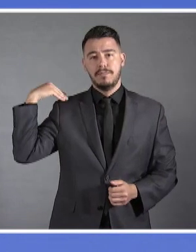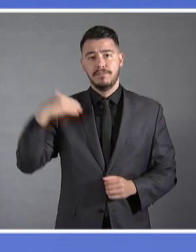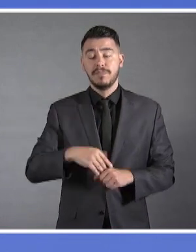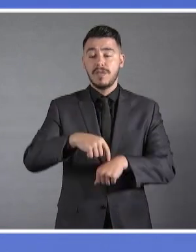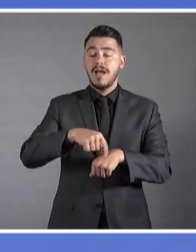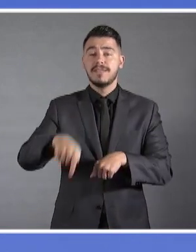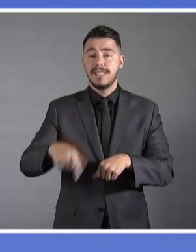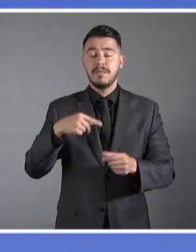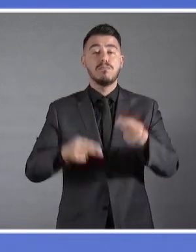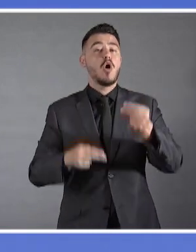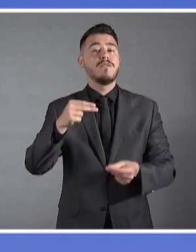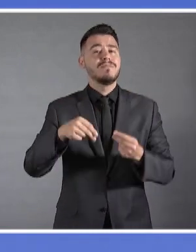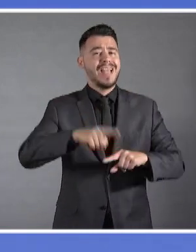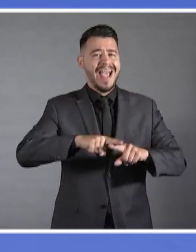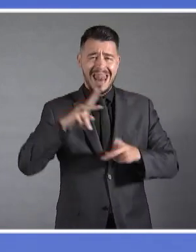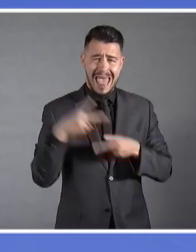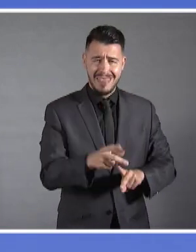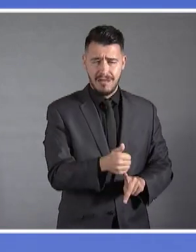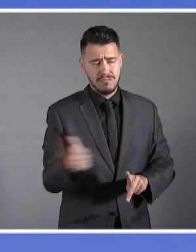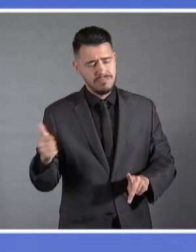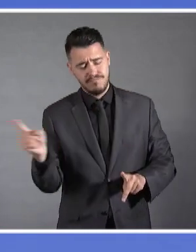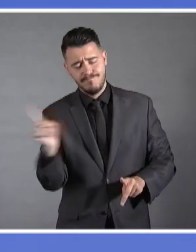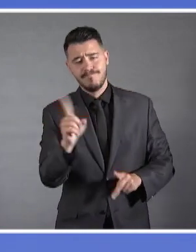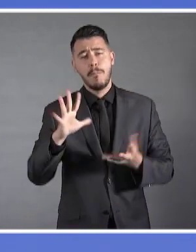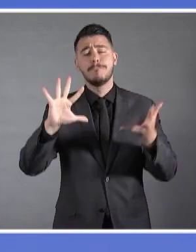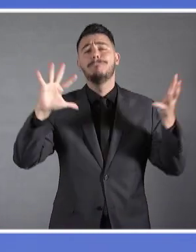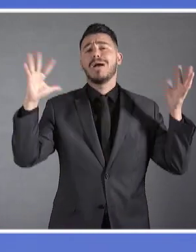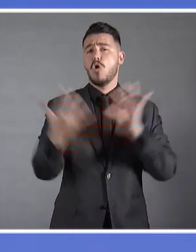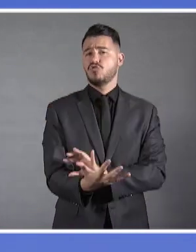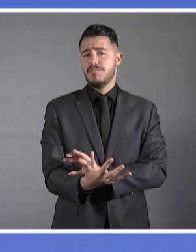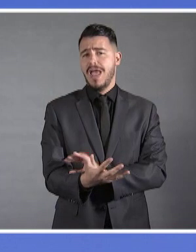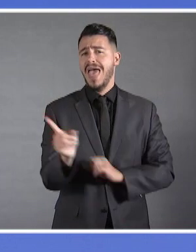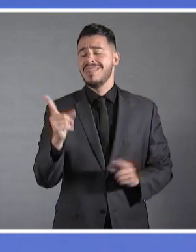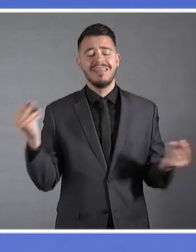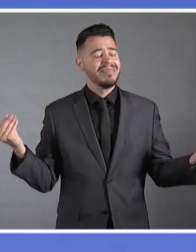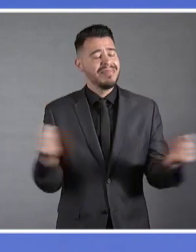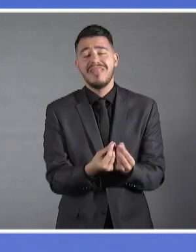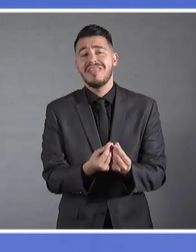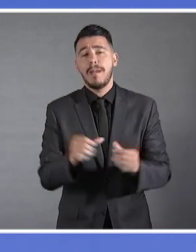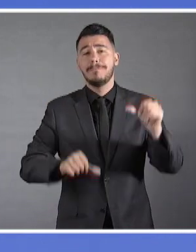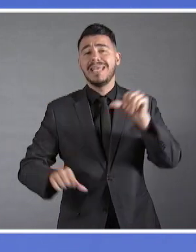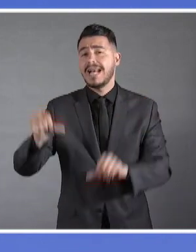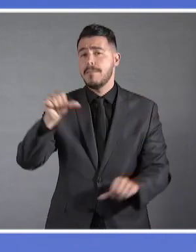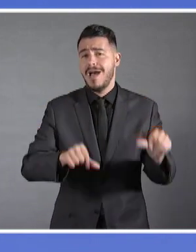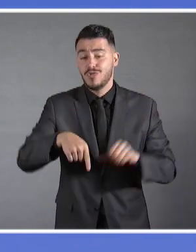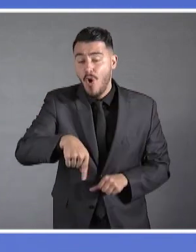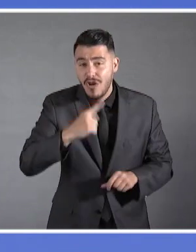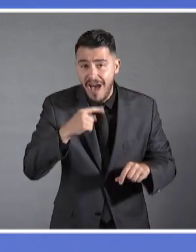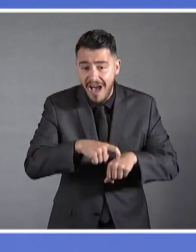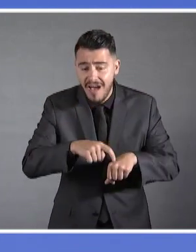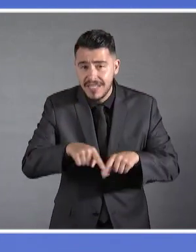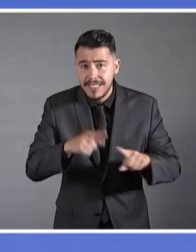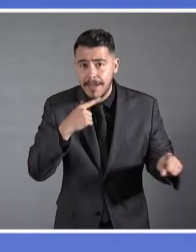δεν αφήνουν πλέον περιθώρια για άλλους πειραματισμούς και κυρίως για οπιστοδρόμηση. Η νέα